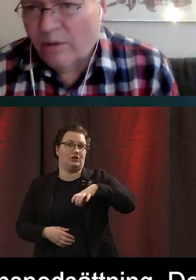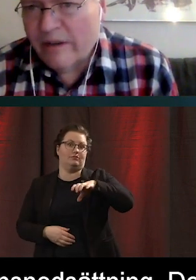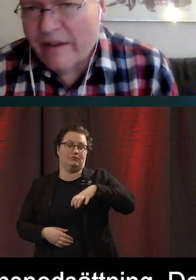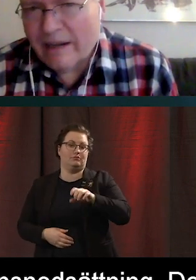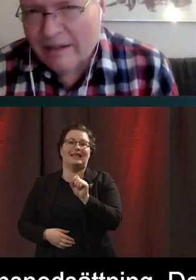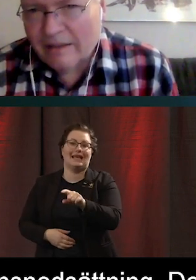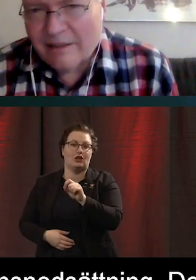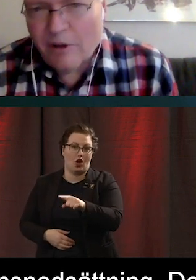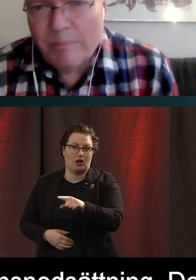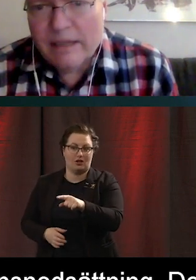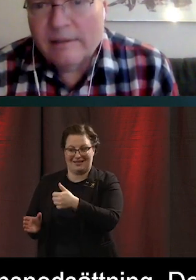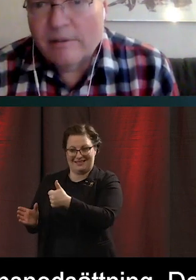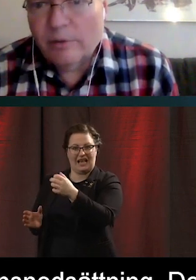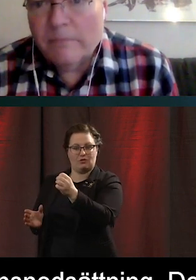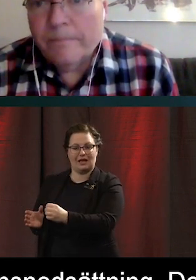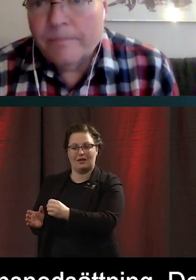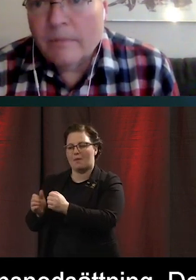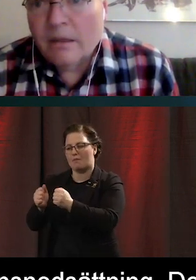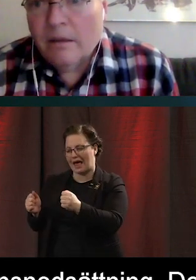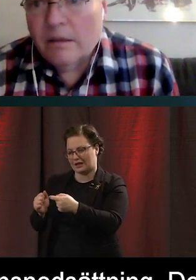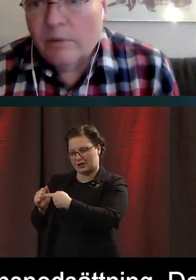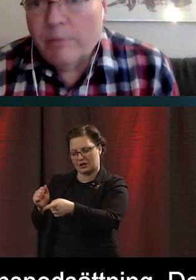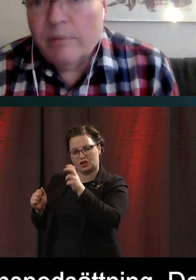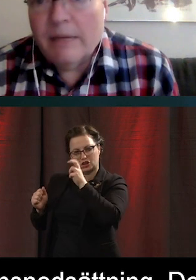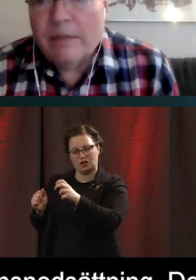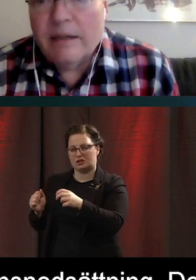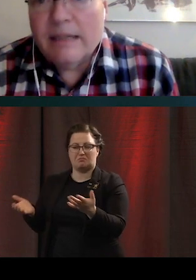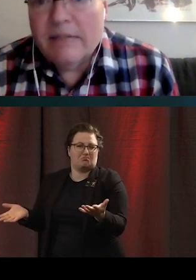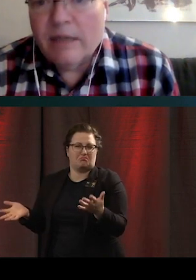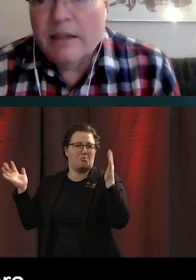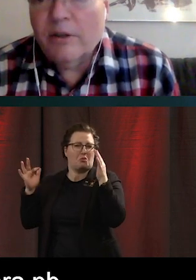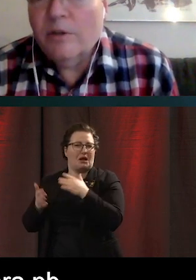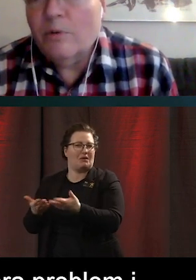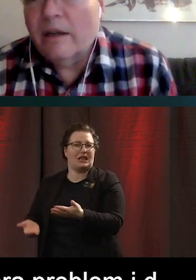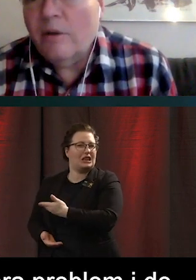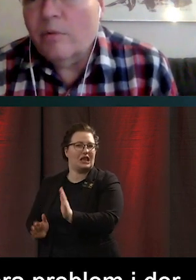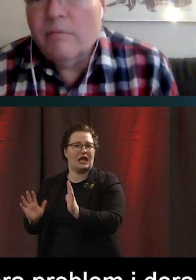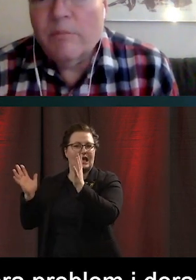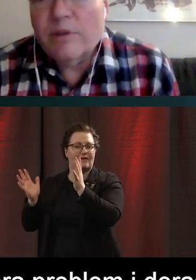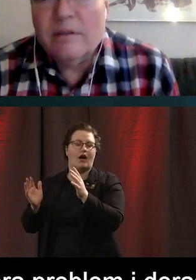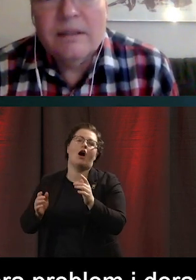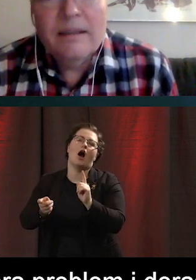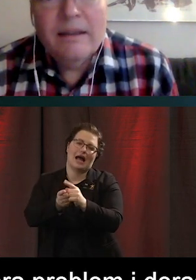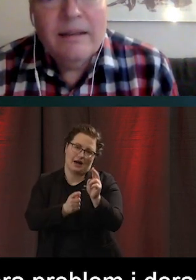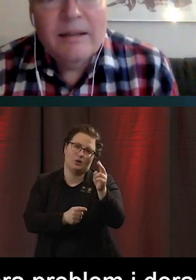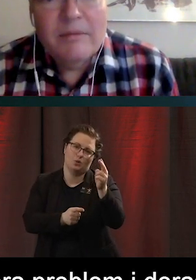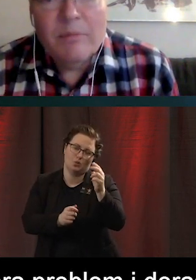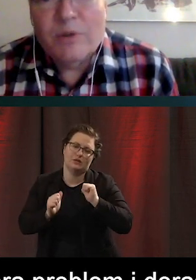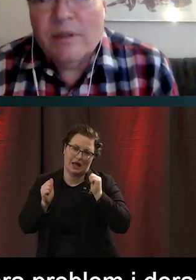digitalt. Och det verkar inte skapa jättestora problem i deras liv. Kanske har gjort det nu när man måste